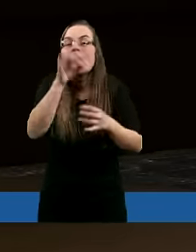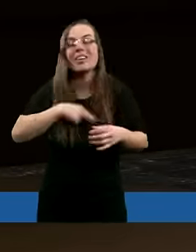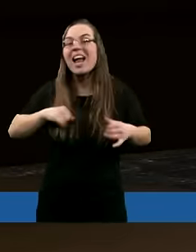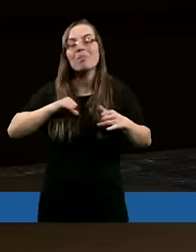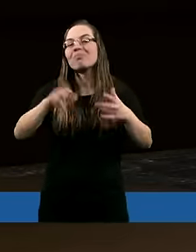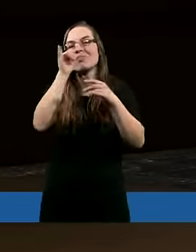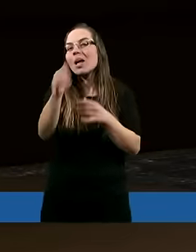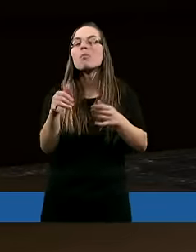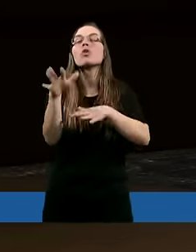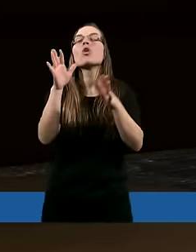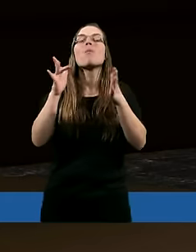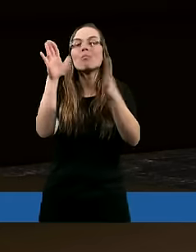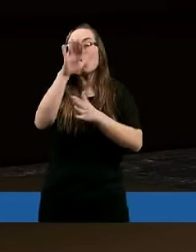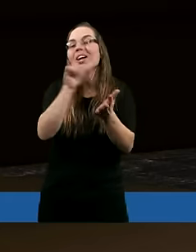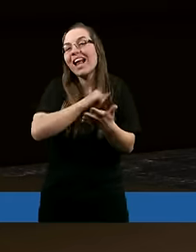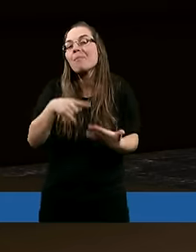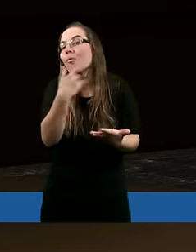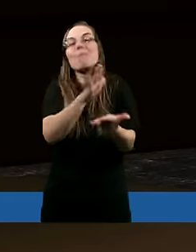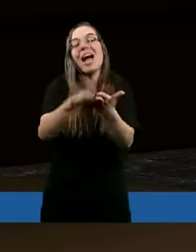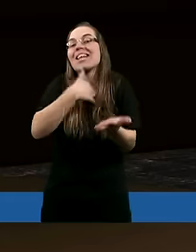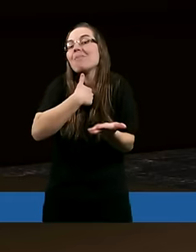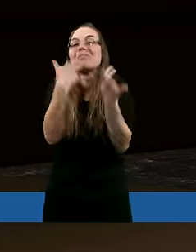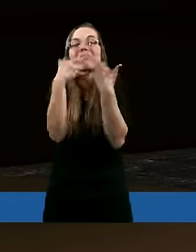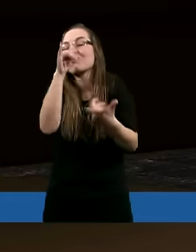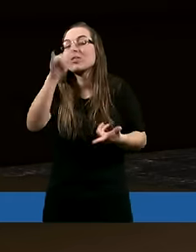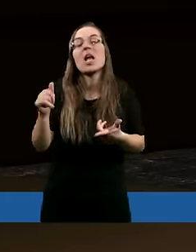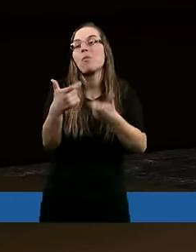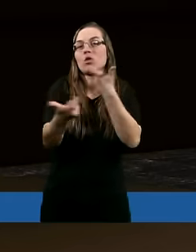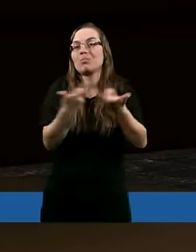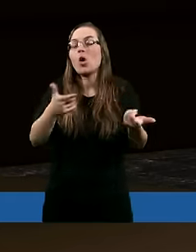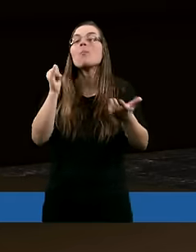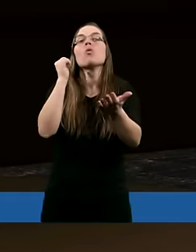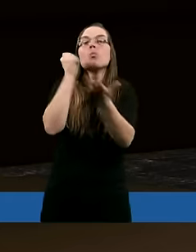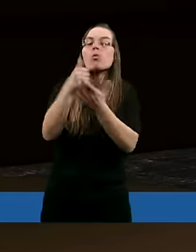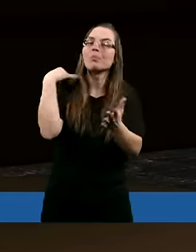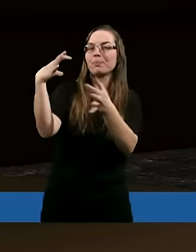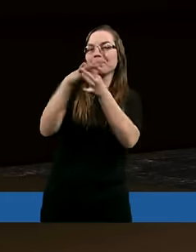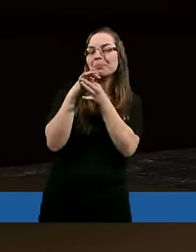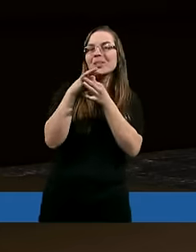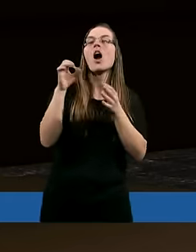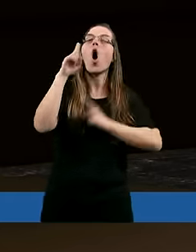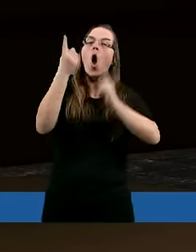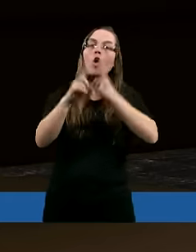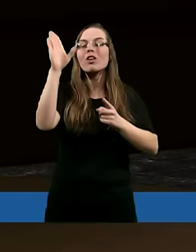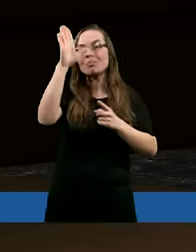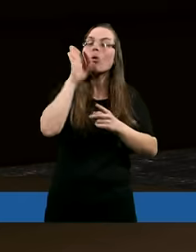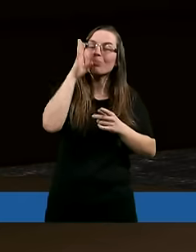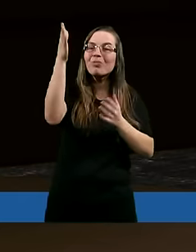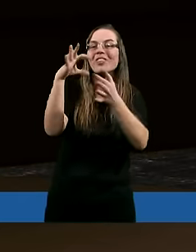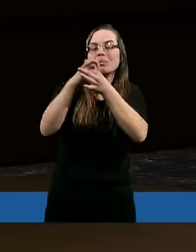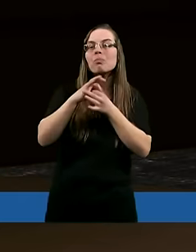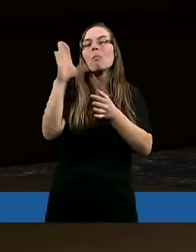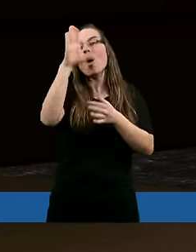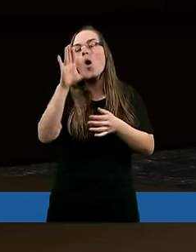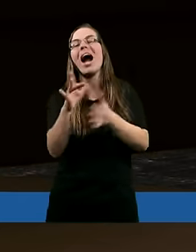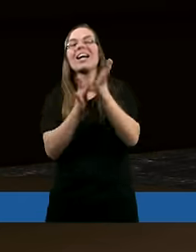Zresztą Pan Jezus sam powiedział, że beze mnie nic uczynić nie możecie. Czyli my musimy być podłączeni pod tego ogrodnika, pod Jezusa,